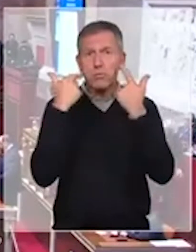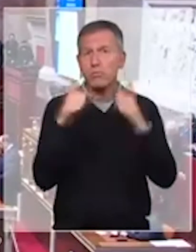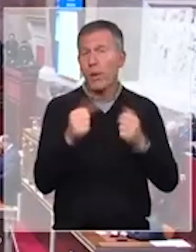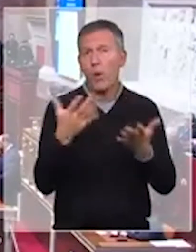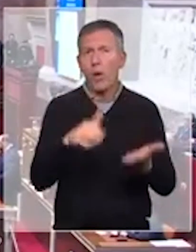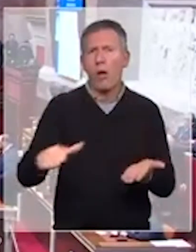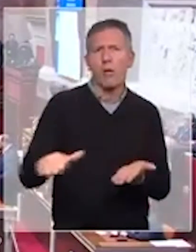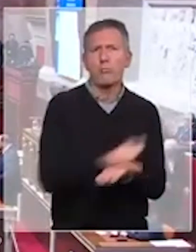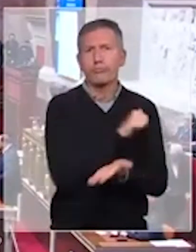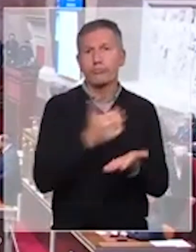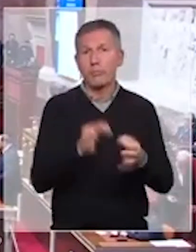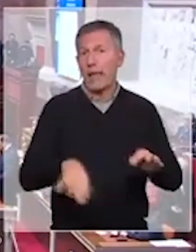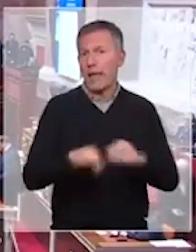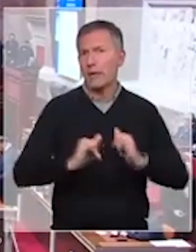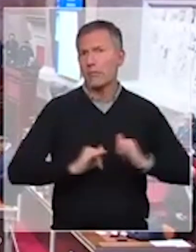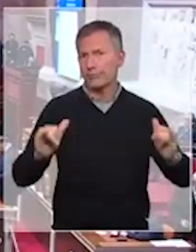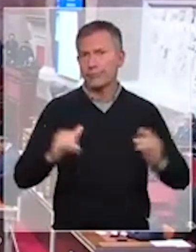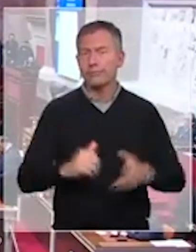destruction de notre pays.